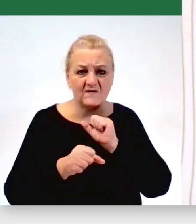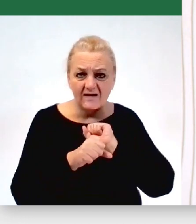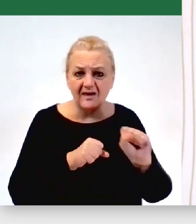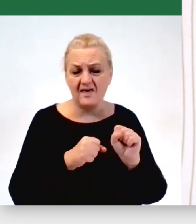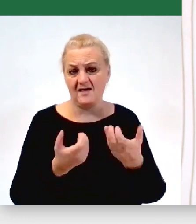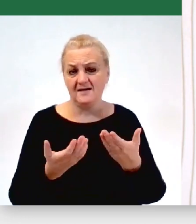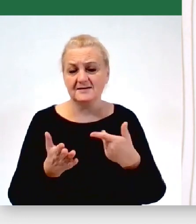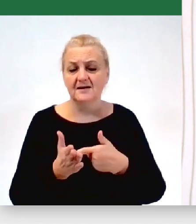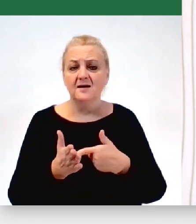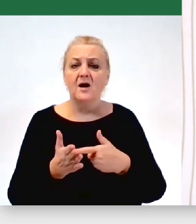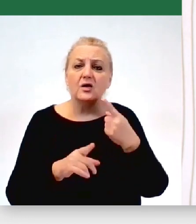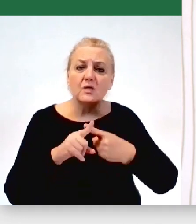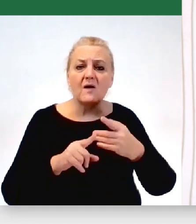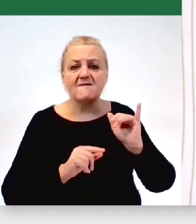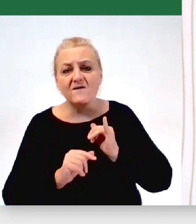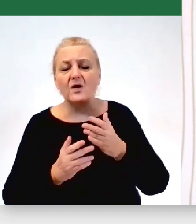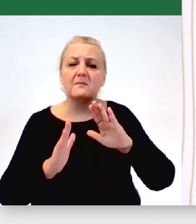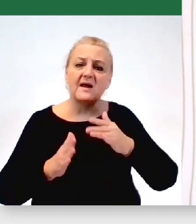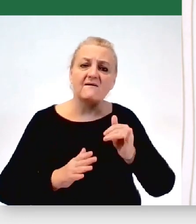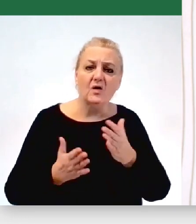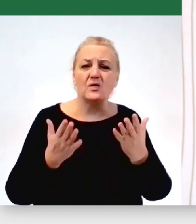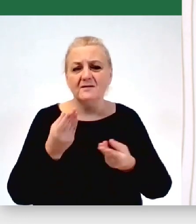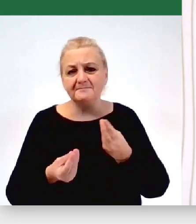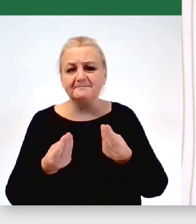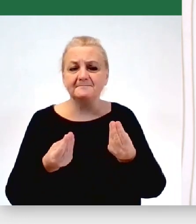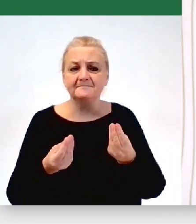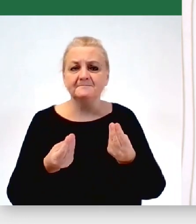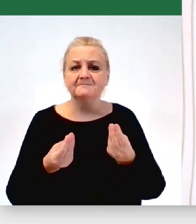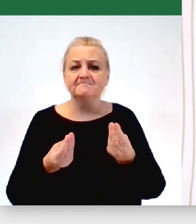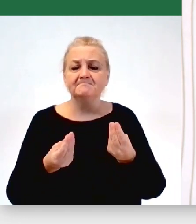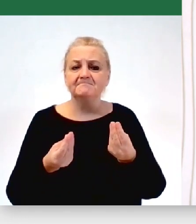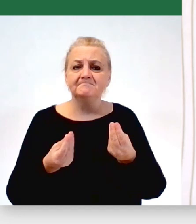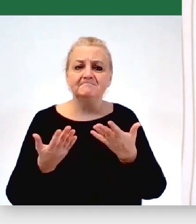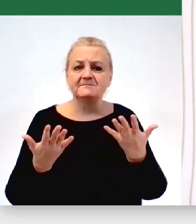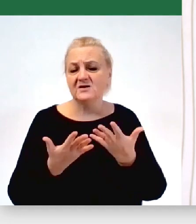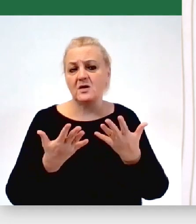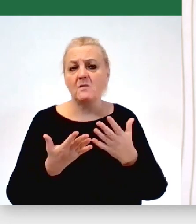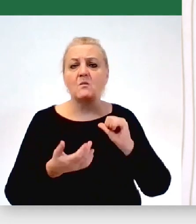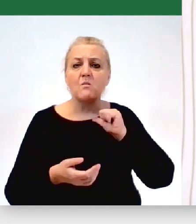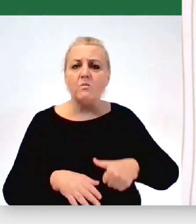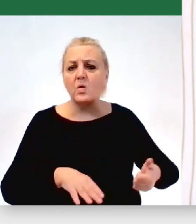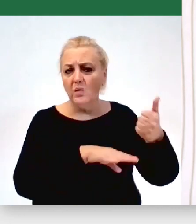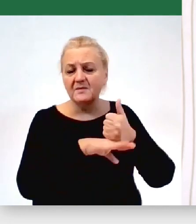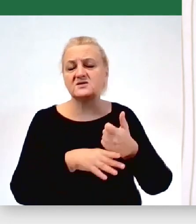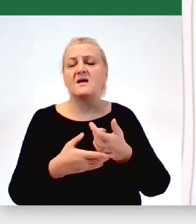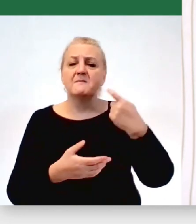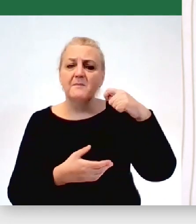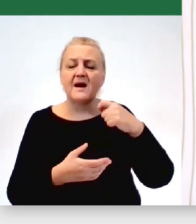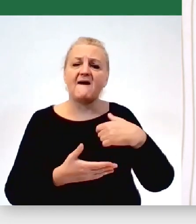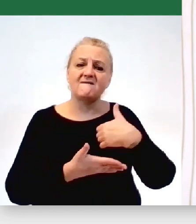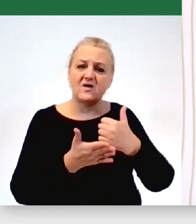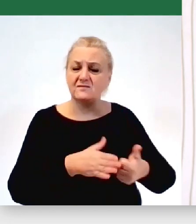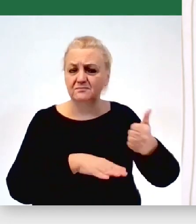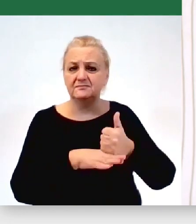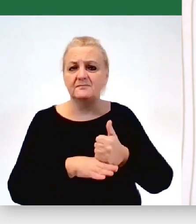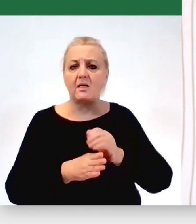tego, żeby trochę tych wygodnych, niewygodnych, mniej wygodnych gdzieś się burmistrzów, czy wójtów, czy prezydentów pozbywać. Więc